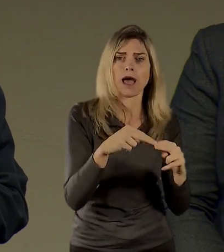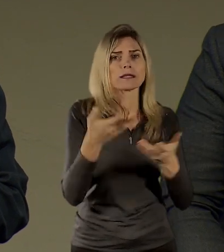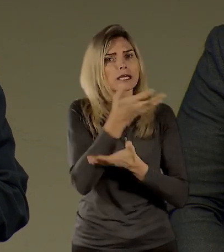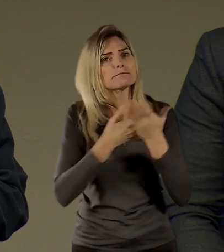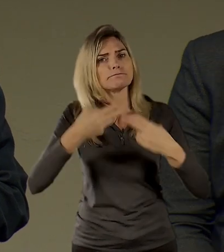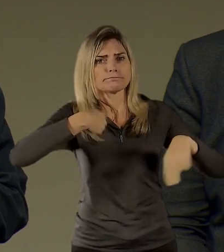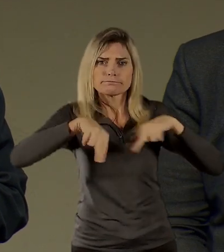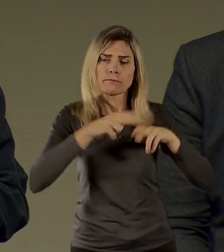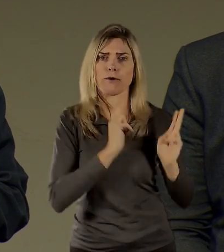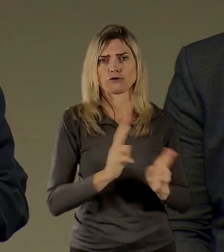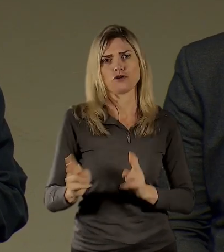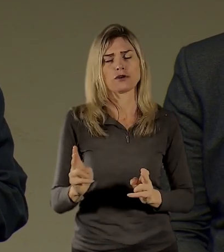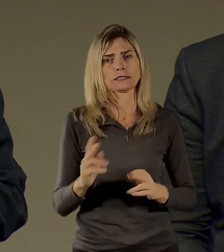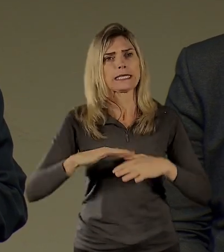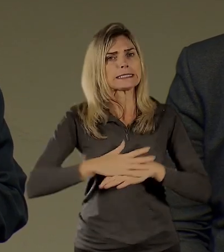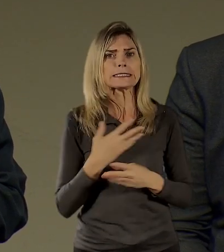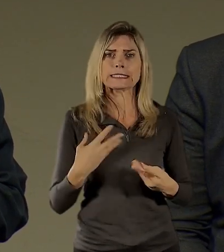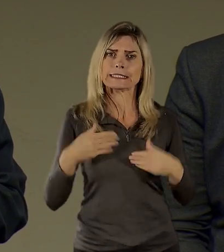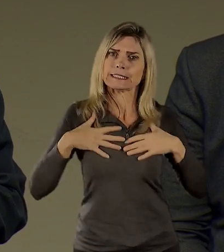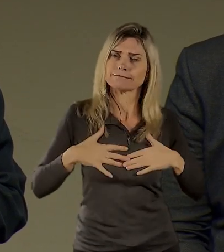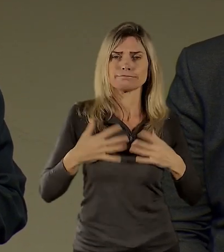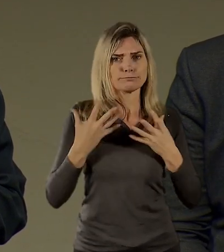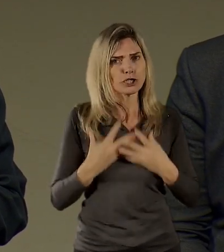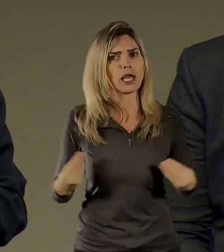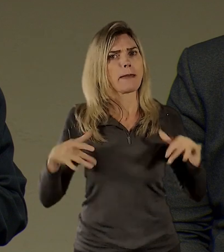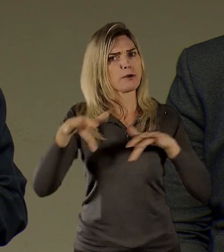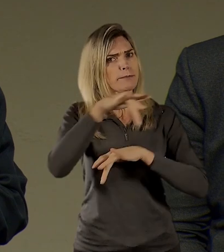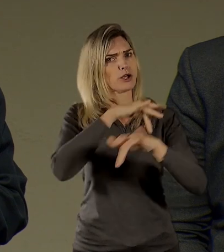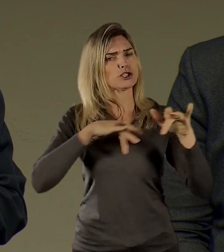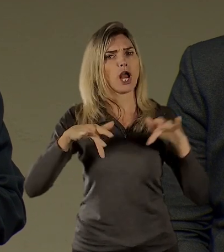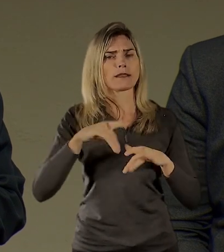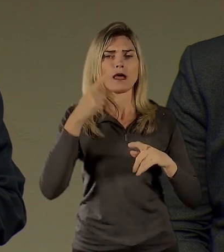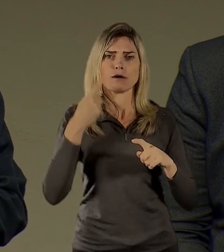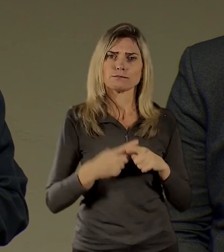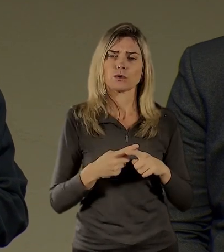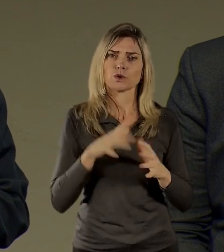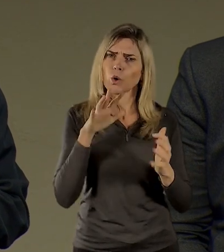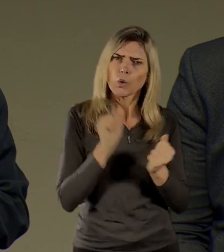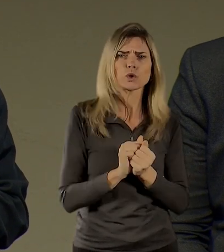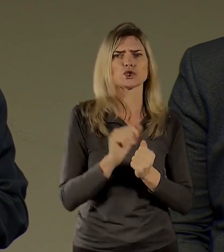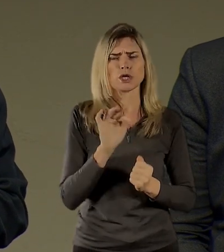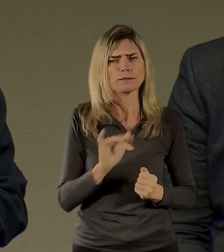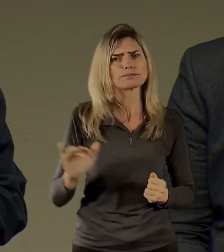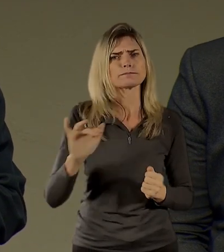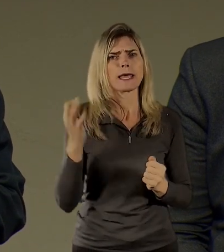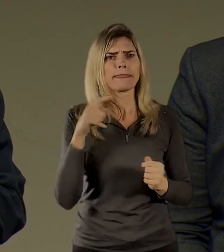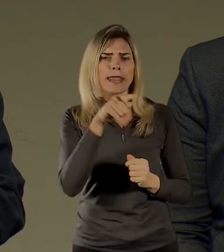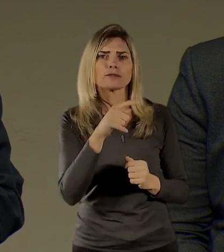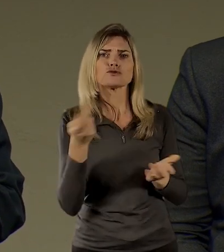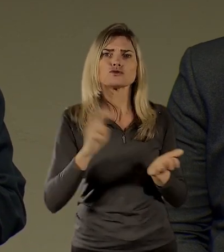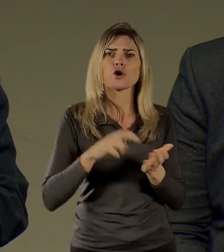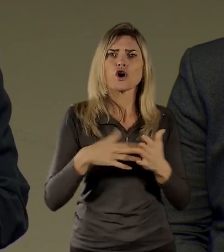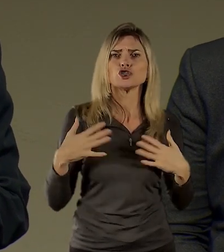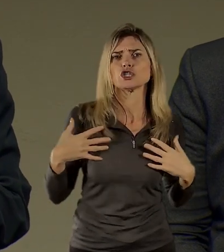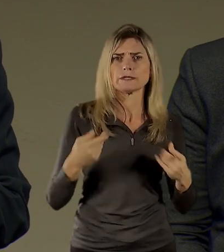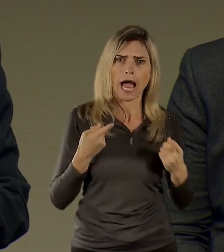osloví, budou se tam cítit dobře, budou reflektovat a budou chtít se účastnit akcí, které tam chceme